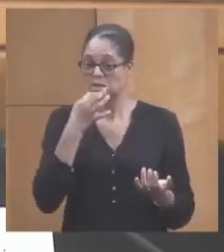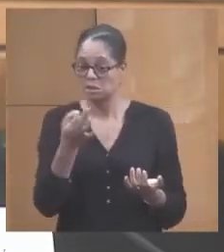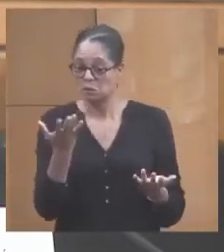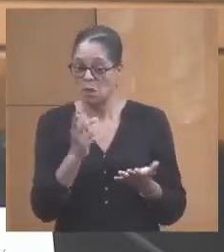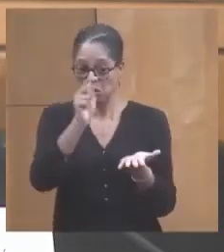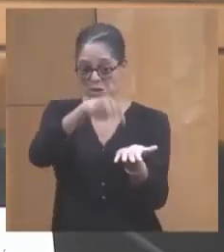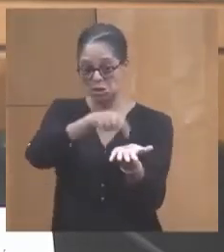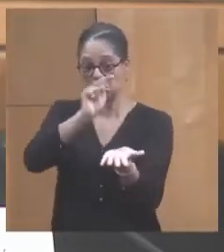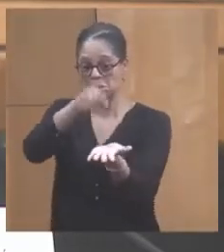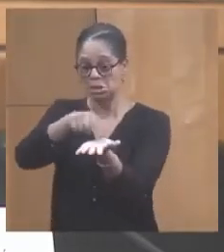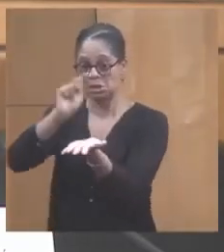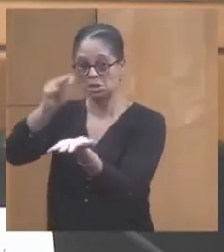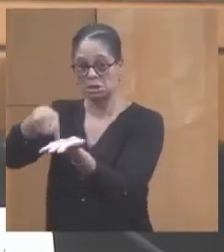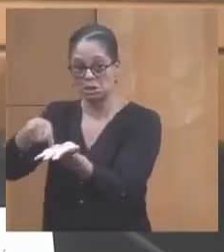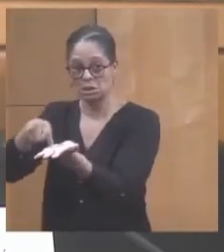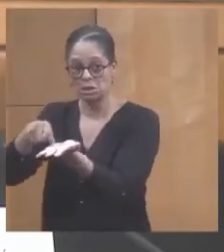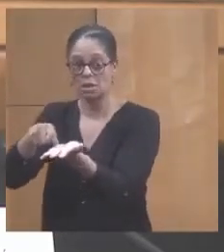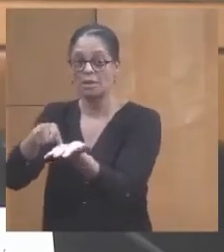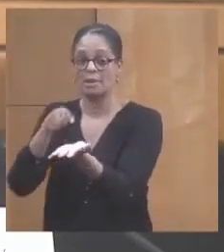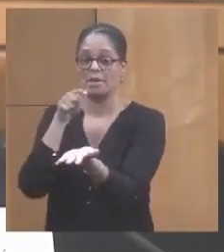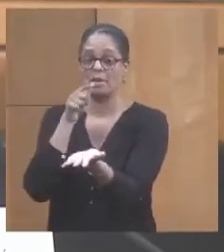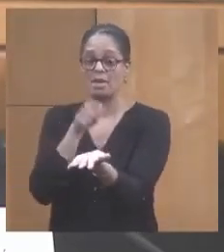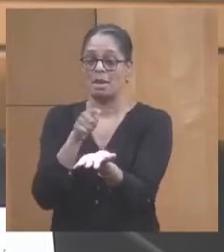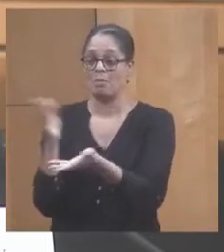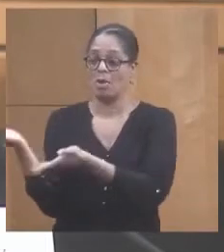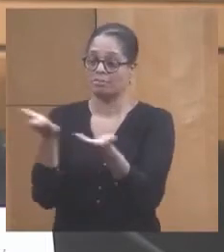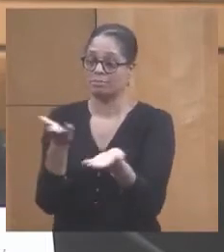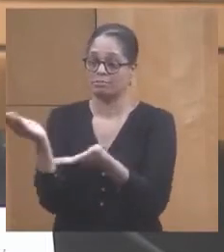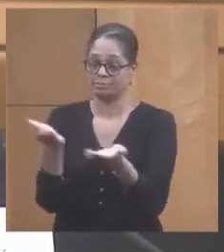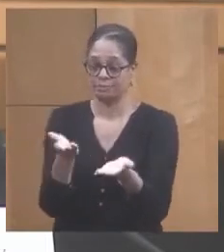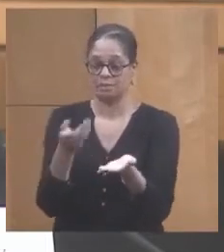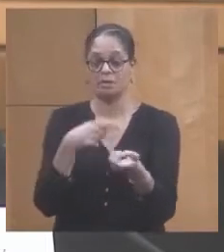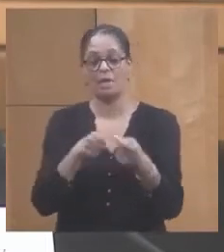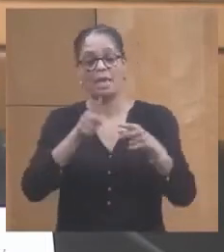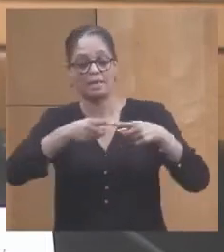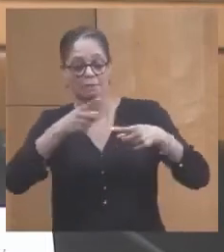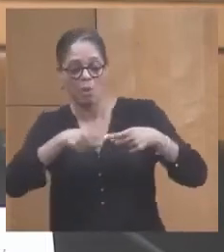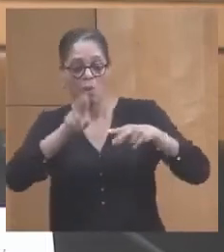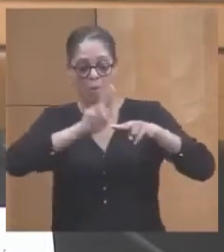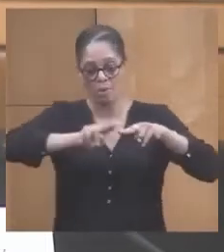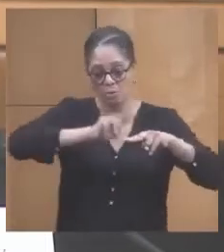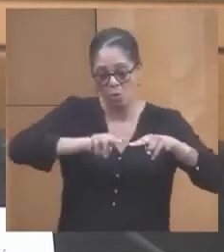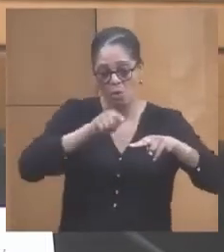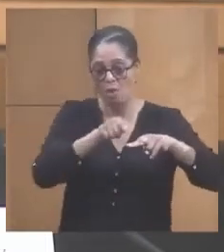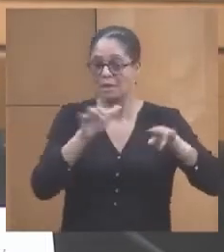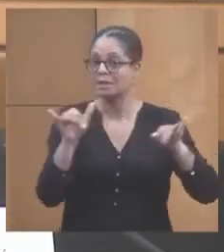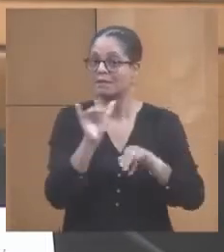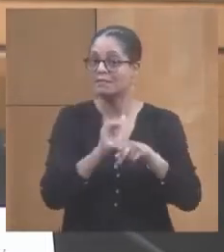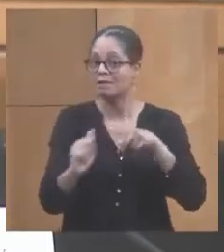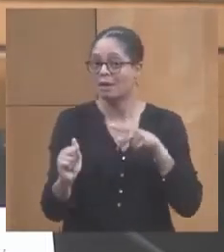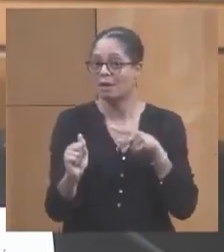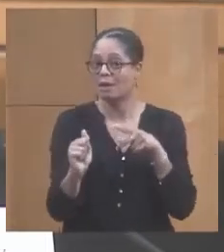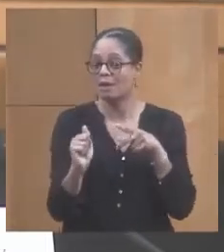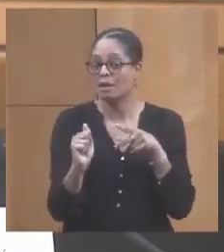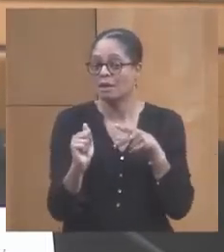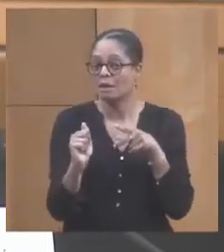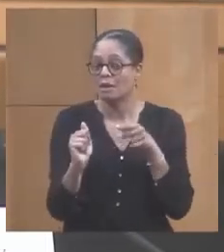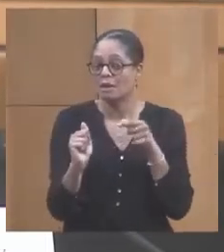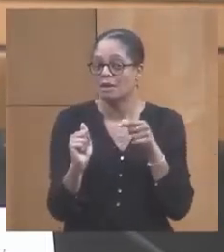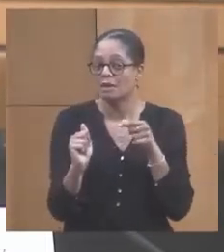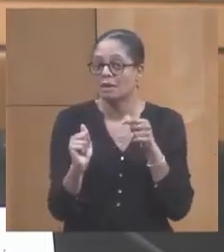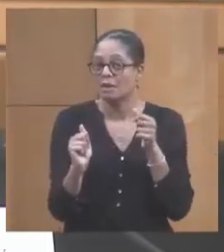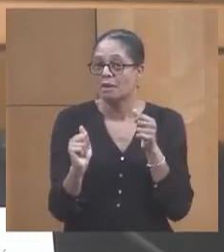débarquement dont l'équipement et la maintenance est assurés, je dis bien conjointement,